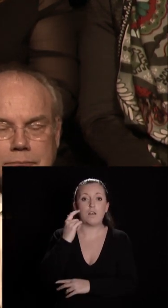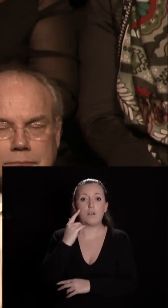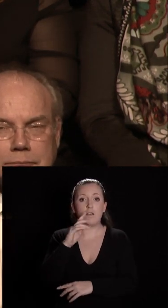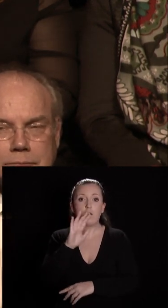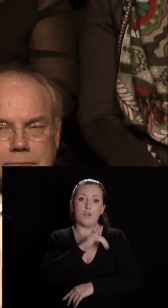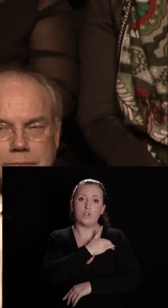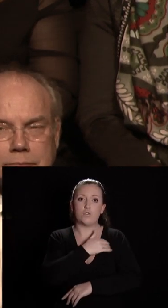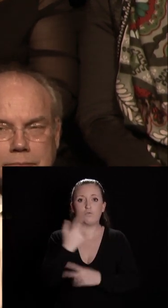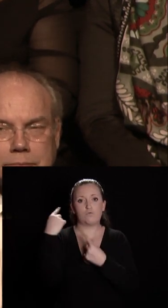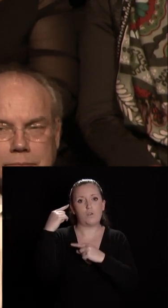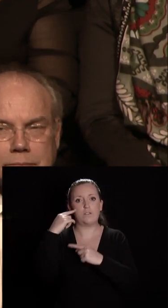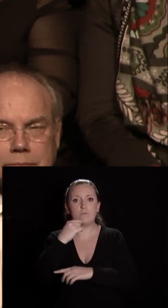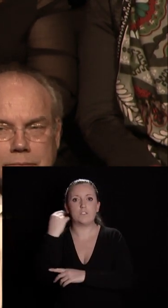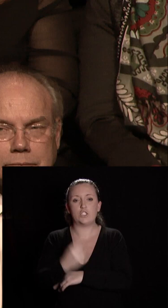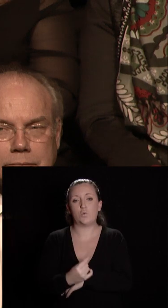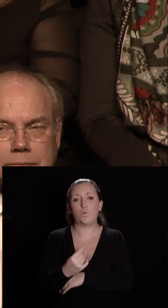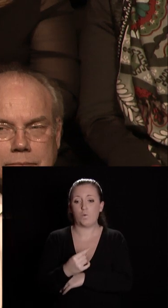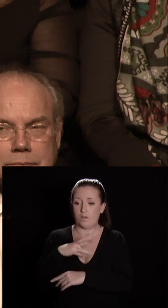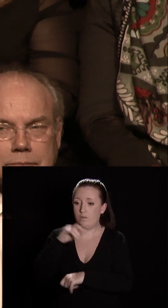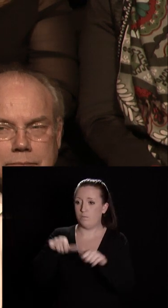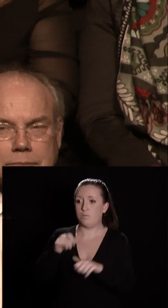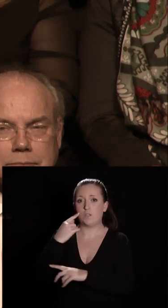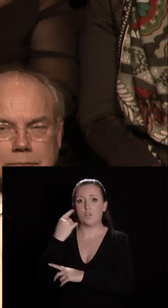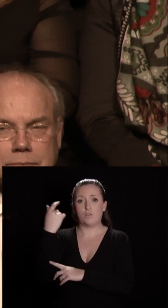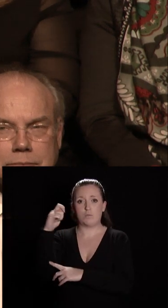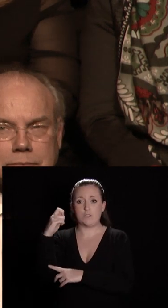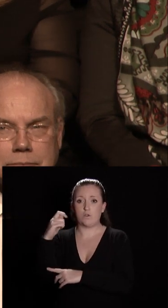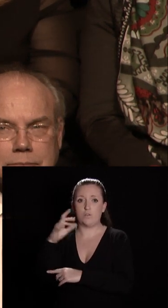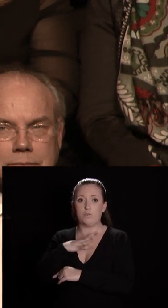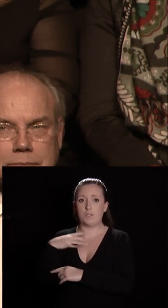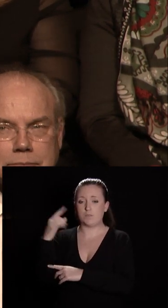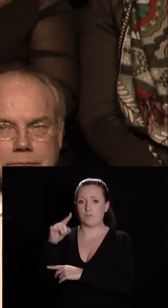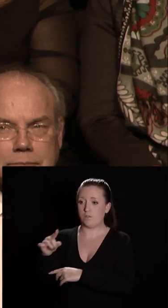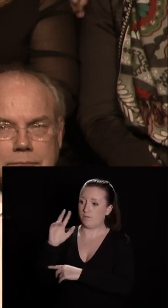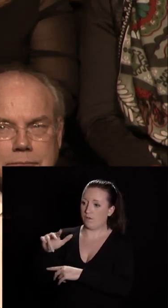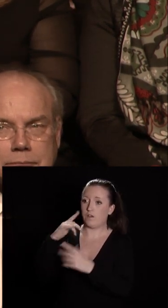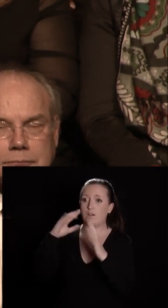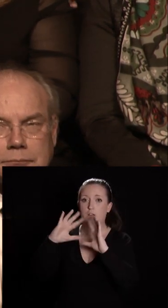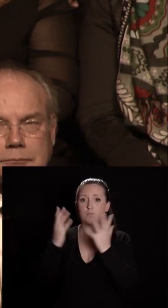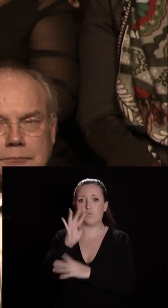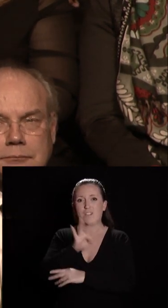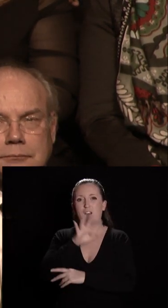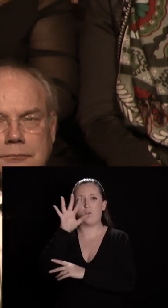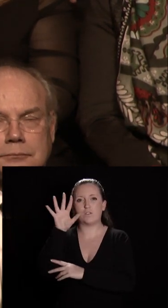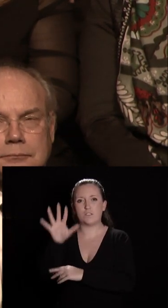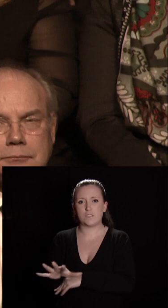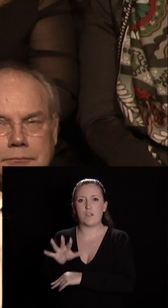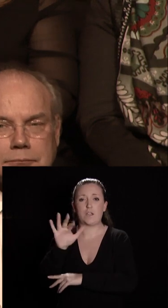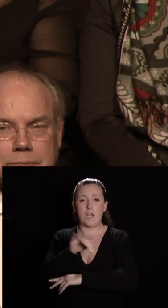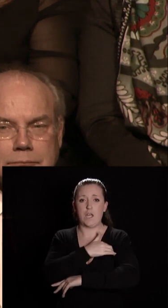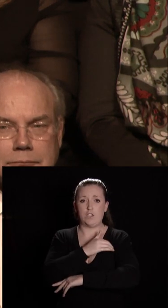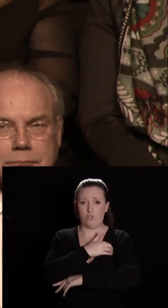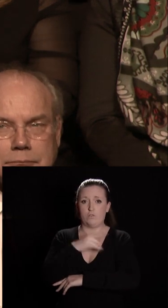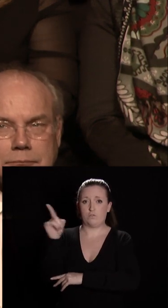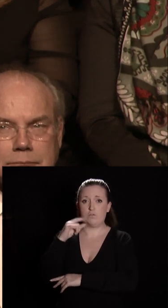tourisme de Dijon métropole avec sa présidente de Mme Zivkovic recevra les 45 plus grandes agences de voyage chinoises dans la